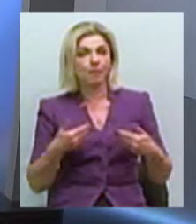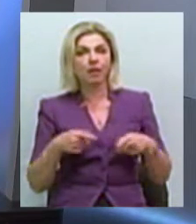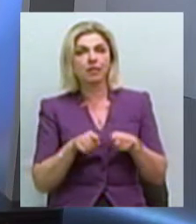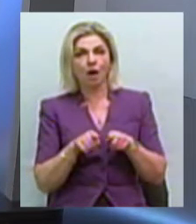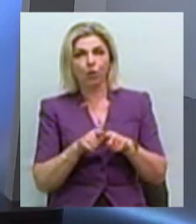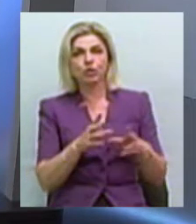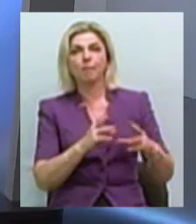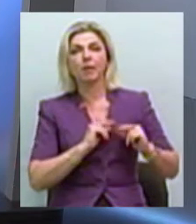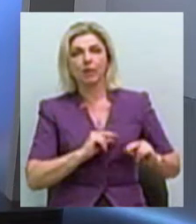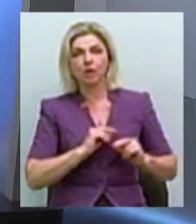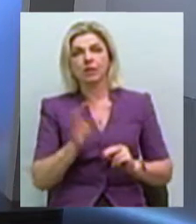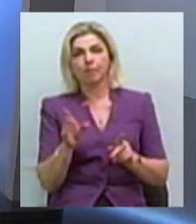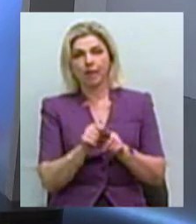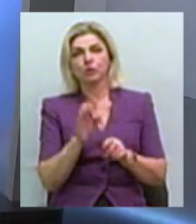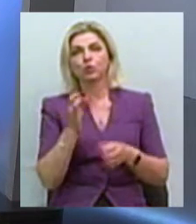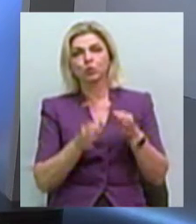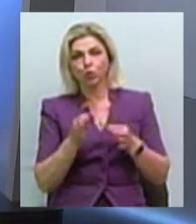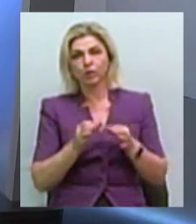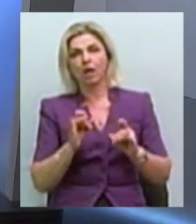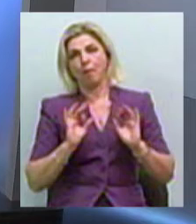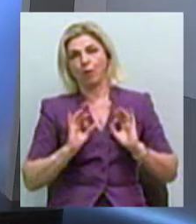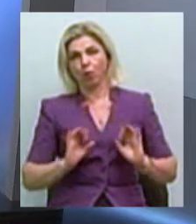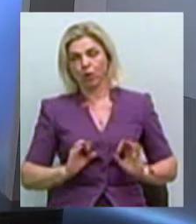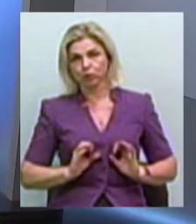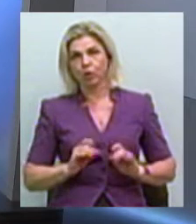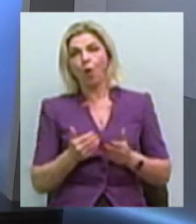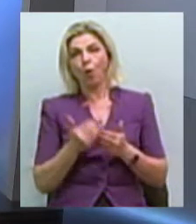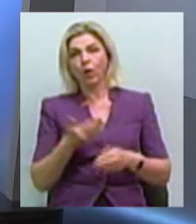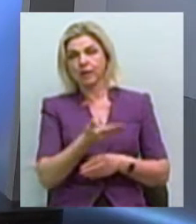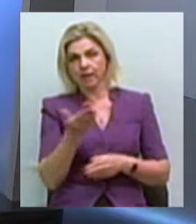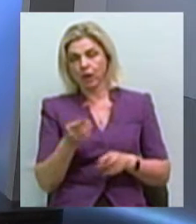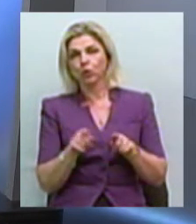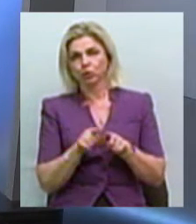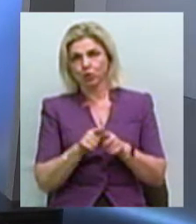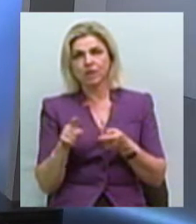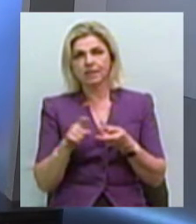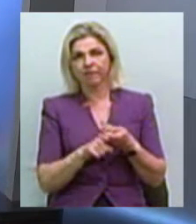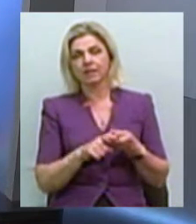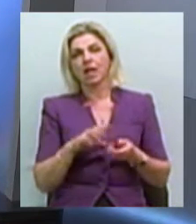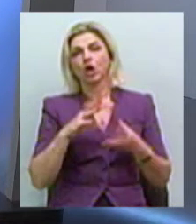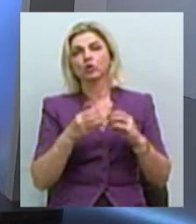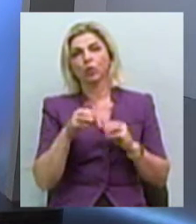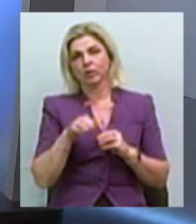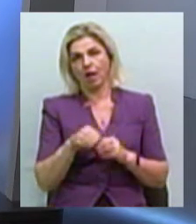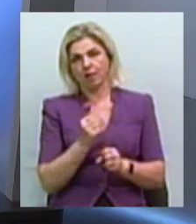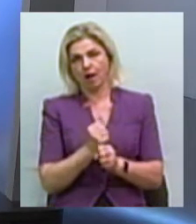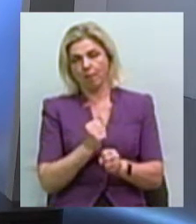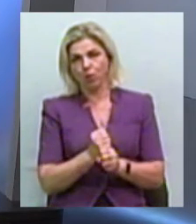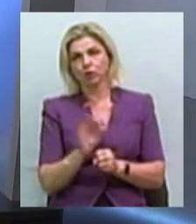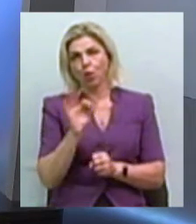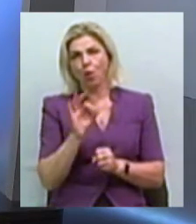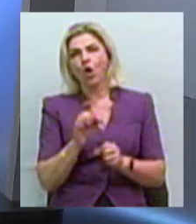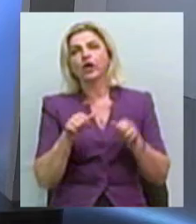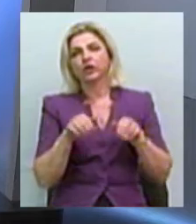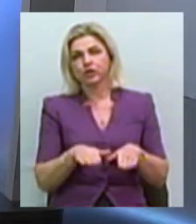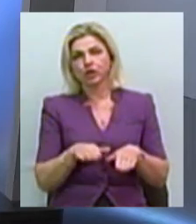співпрацюємо з судами і з органами прокуратури, тому що від них так само залежить результат нашої спільної роботи, в тому числі і щодо винесення певних